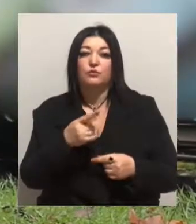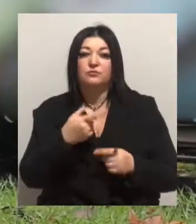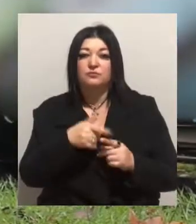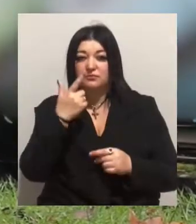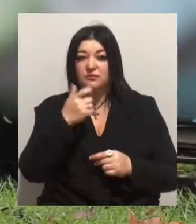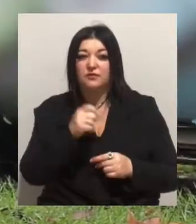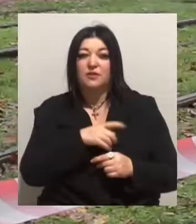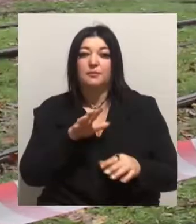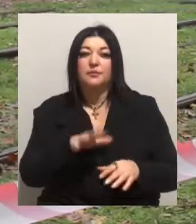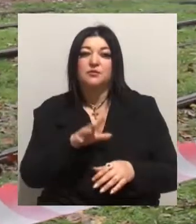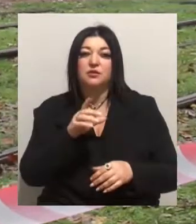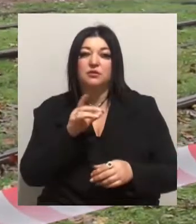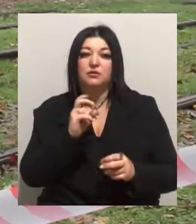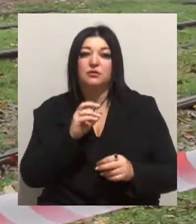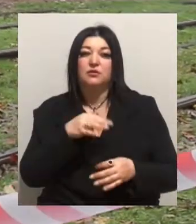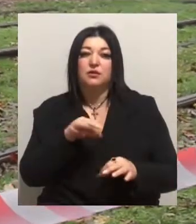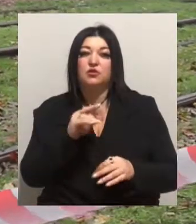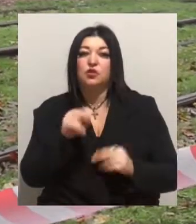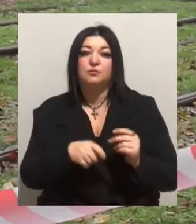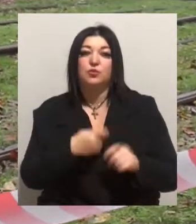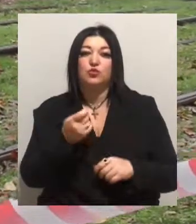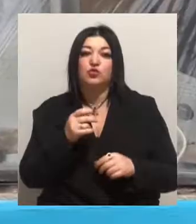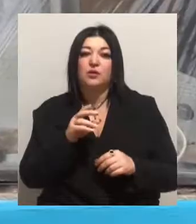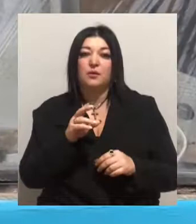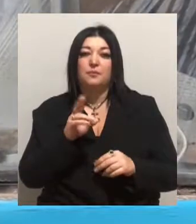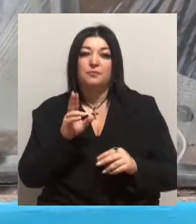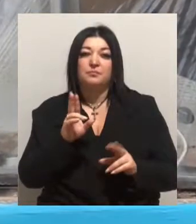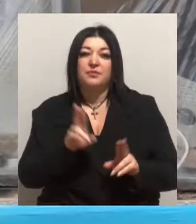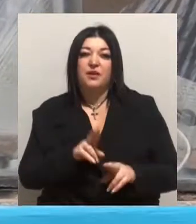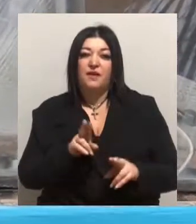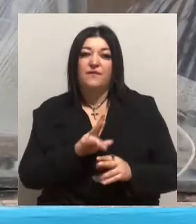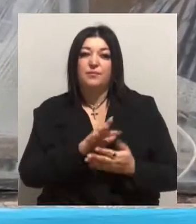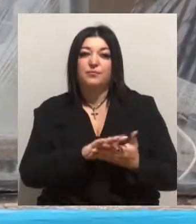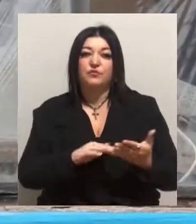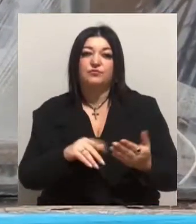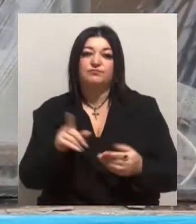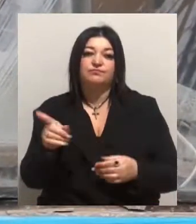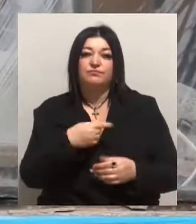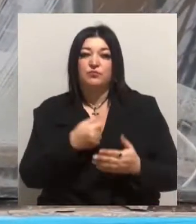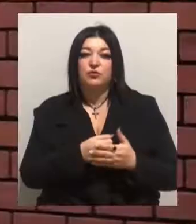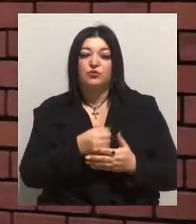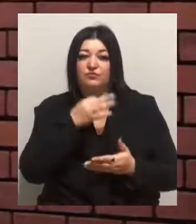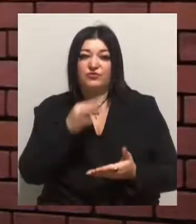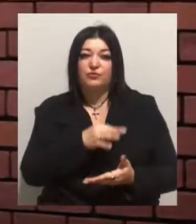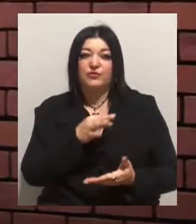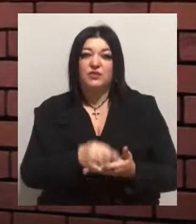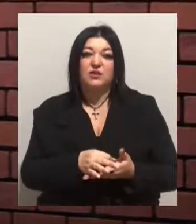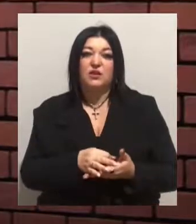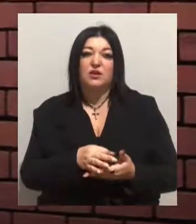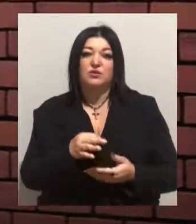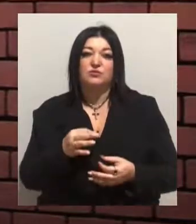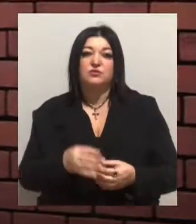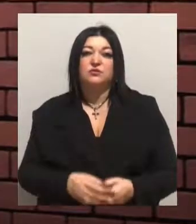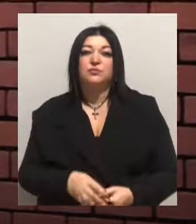електротрансі. Через порушення правил продовжили в комунальній установі водійку притягнуть до дисциплінарної відповідальності. Що стосується